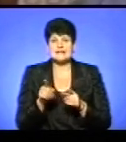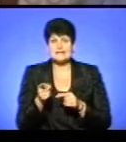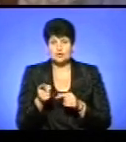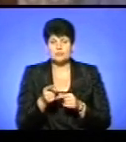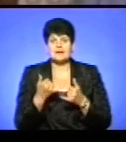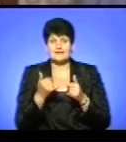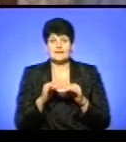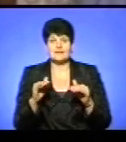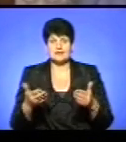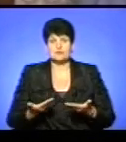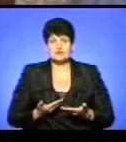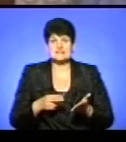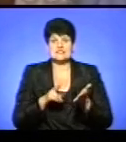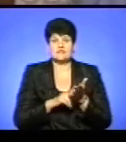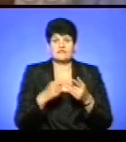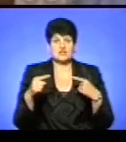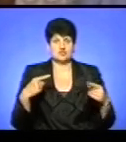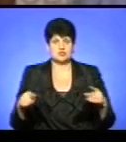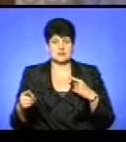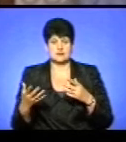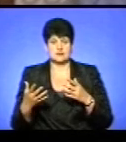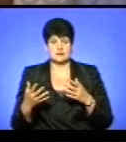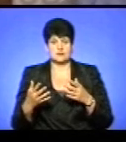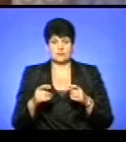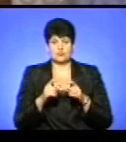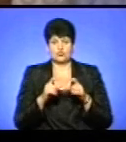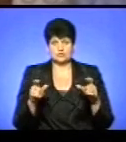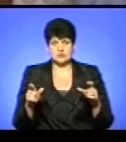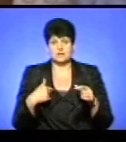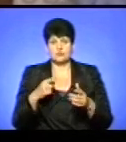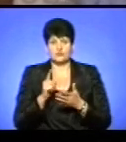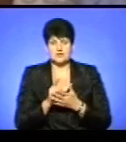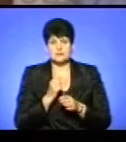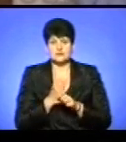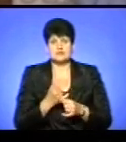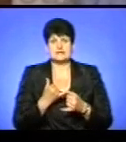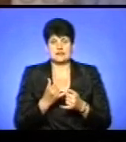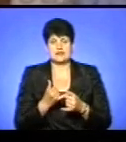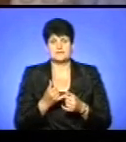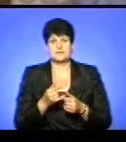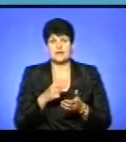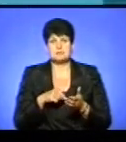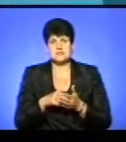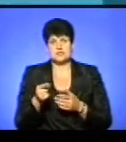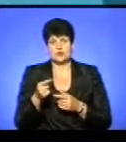людей, які проживають в інших населених пунктах? Ми повинні працювати заради розвитку міста Тернополя і Тернополя.